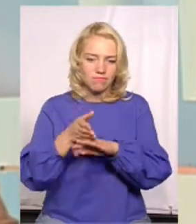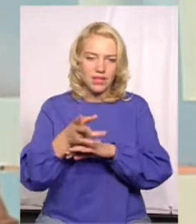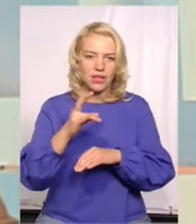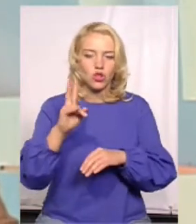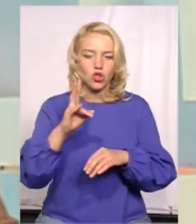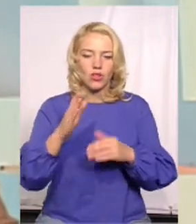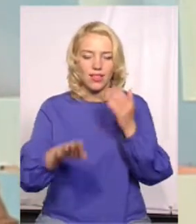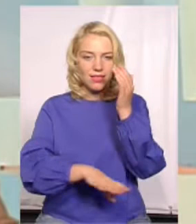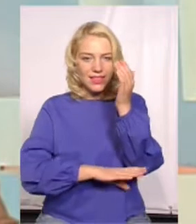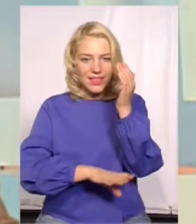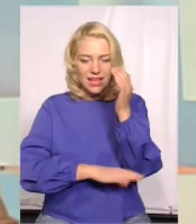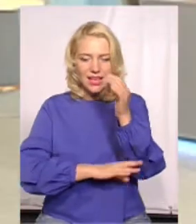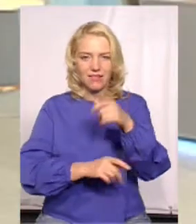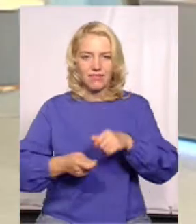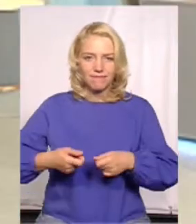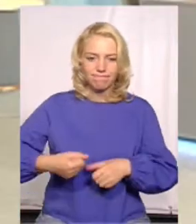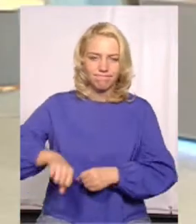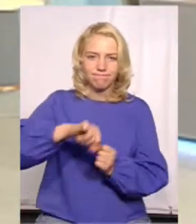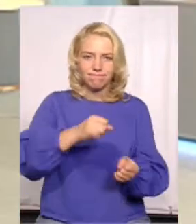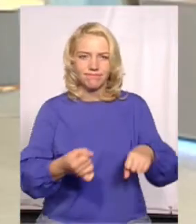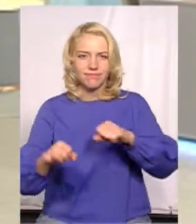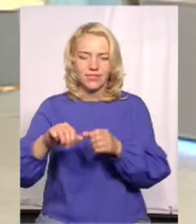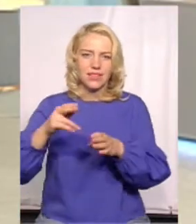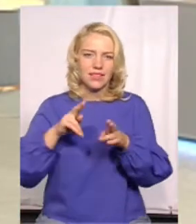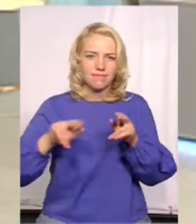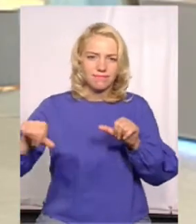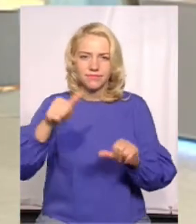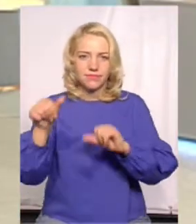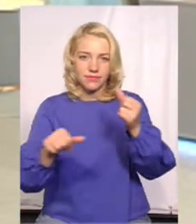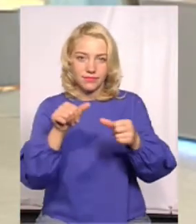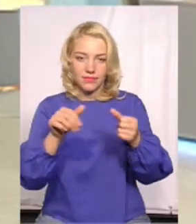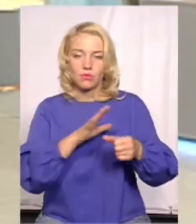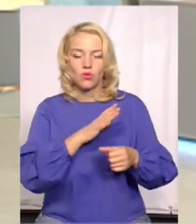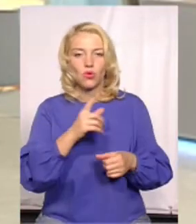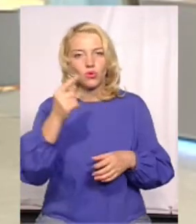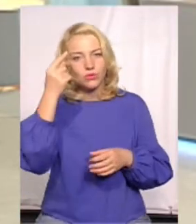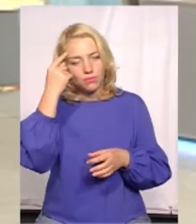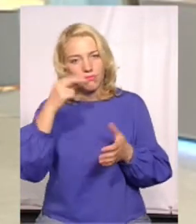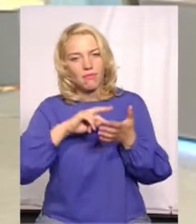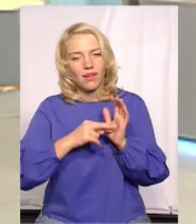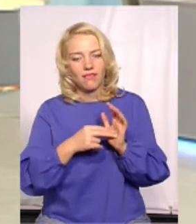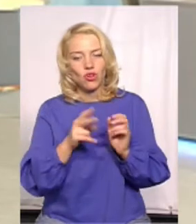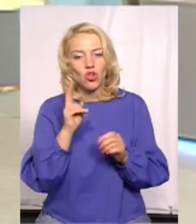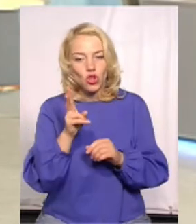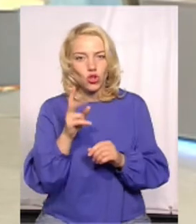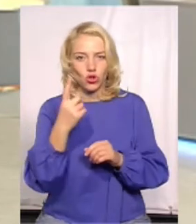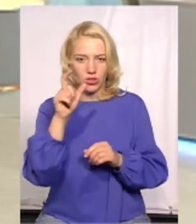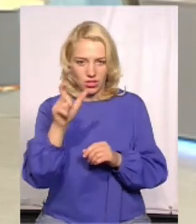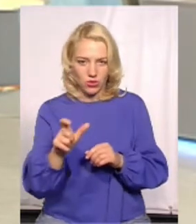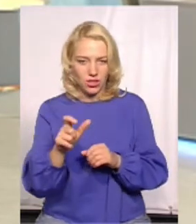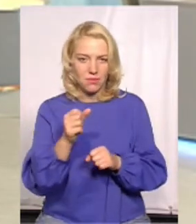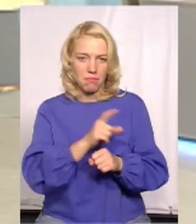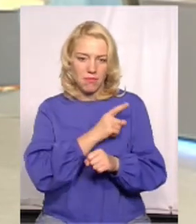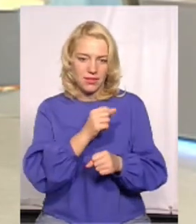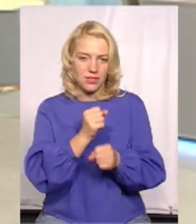дерева. Планували, що, можливо, хтось з них загориться ідеєю, і дійсно виріс зблиць з дерева Хмельмена.